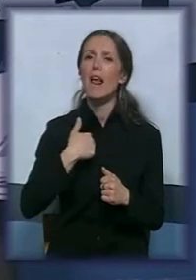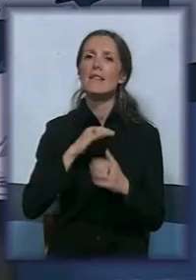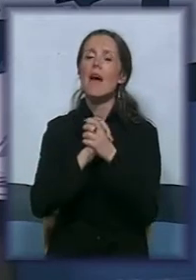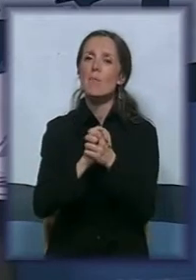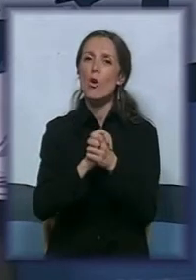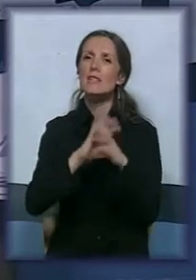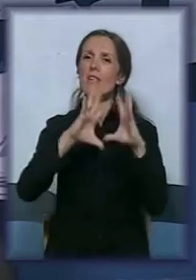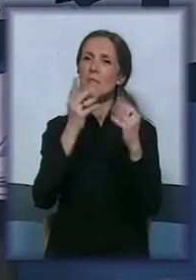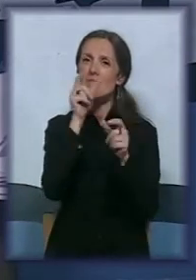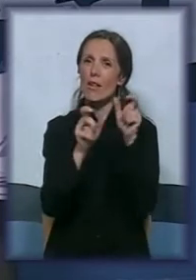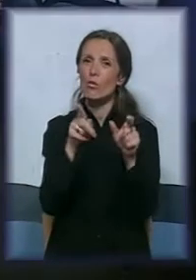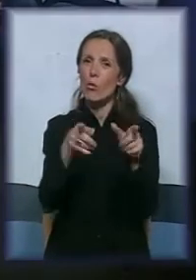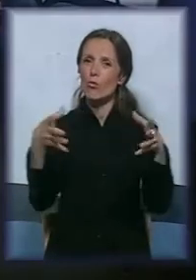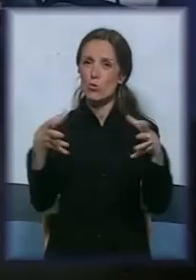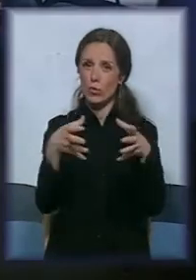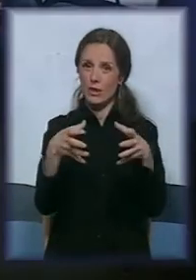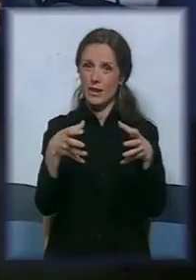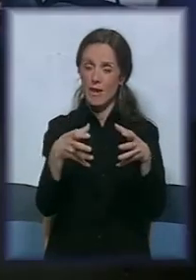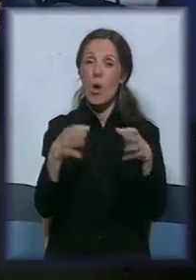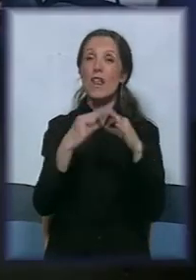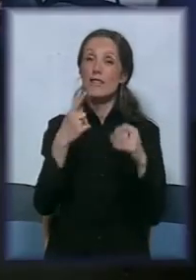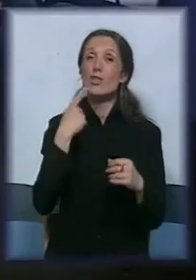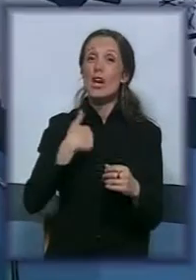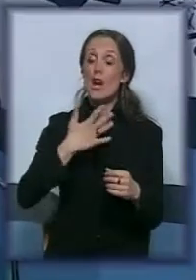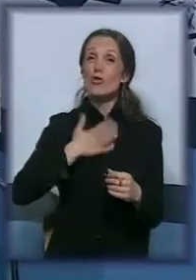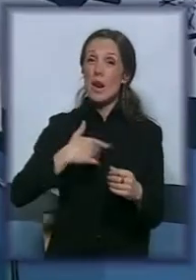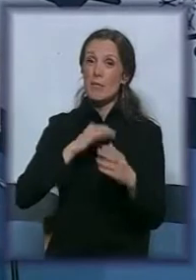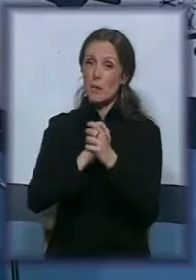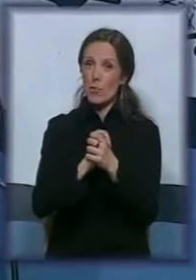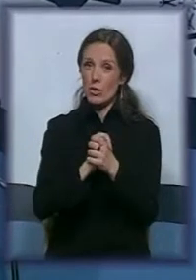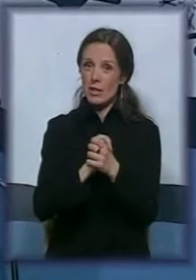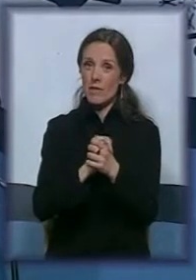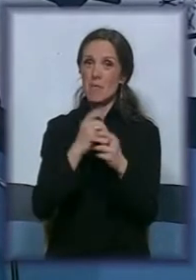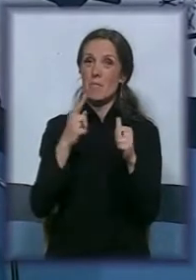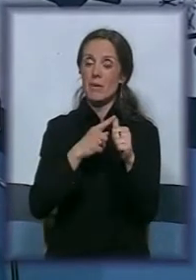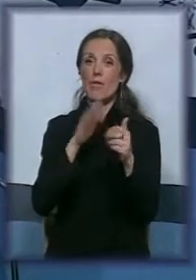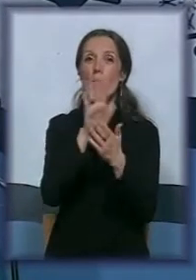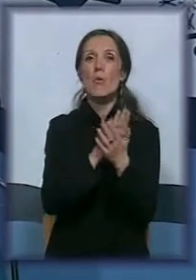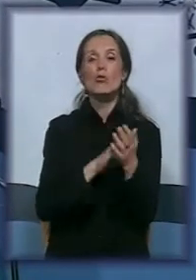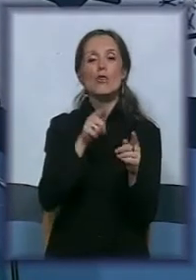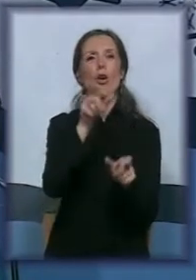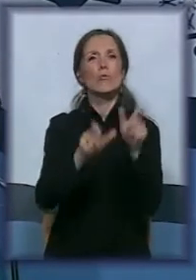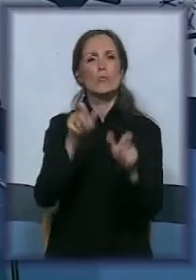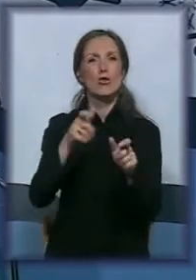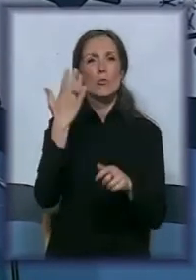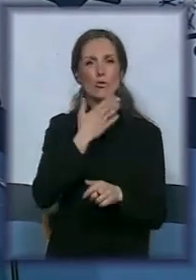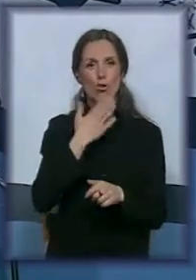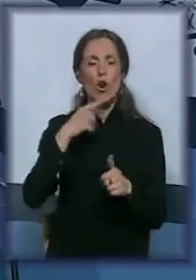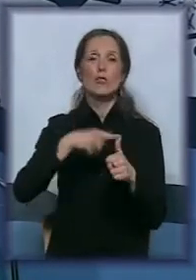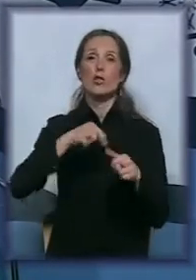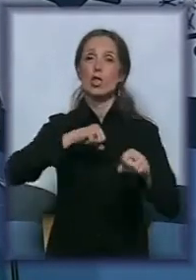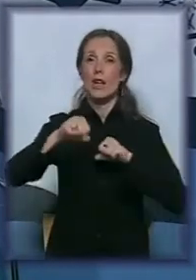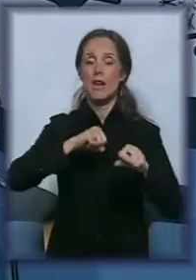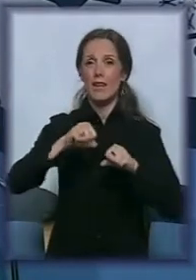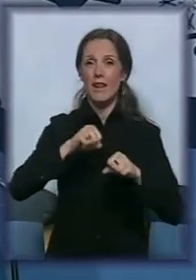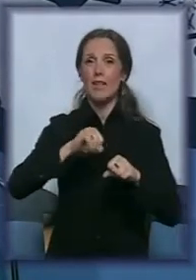čine tim vašeg organizacije. Ja bih želeo da pozdravim. Znači, prvo, počeš od osoblja same škole, znači od direktora Jovana